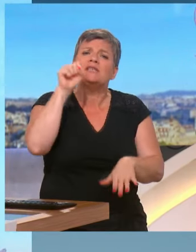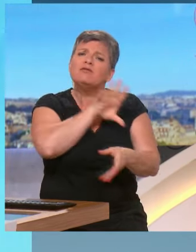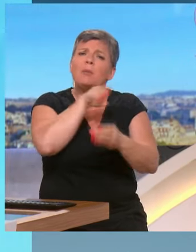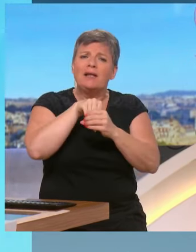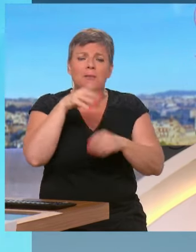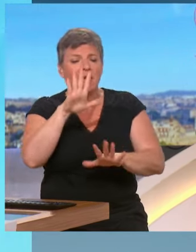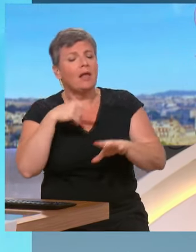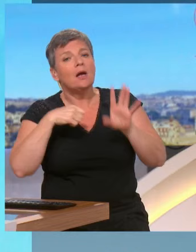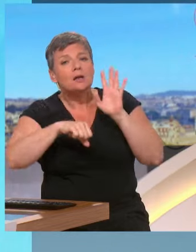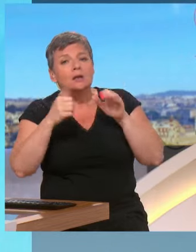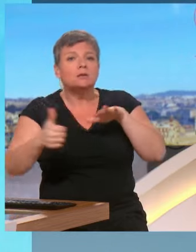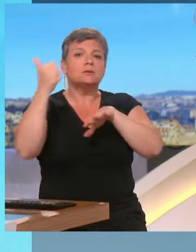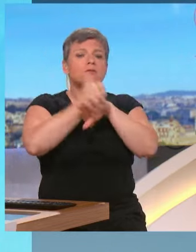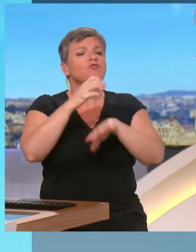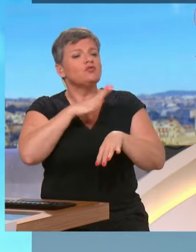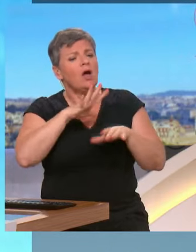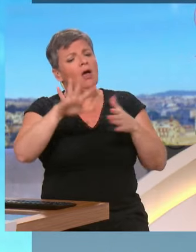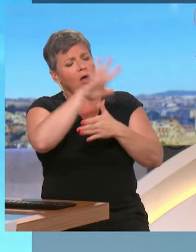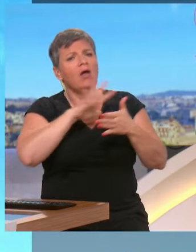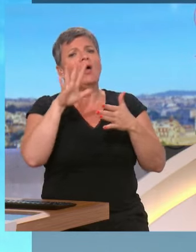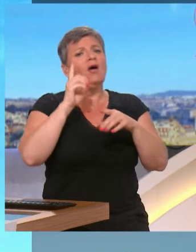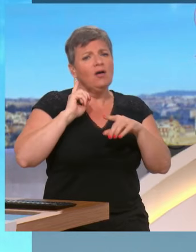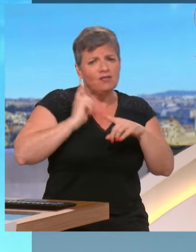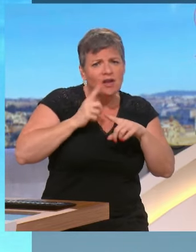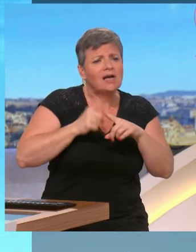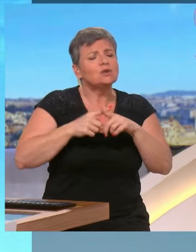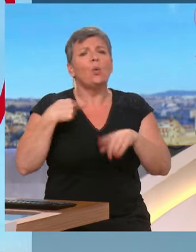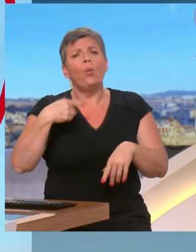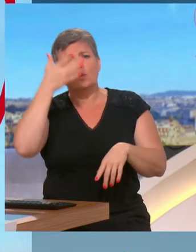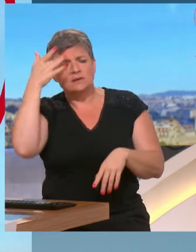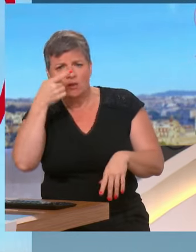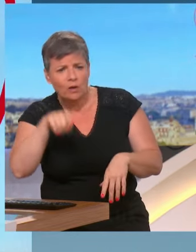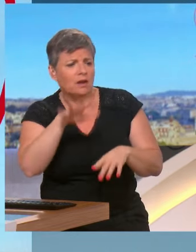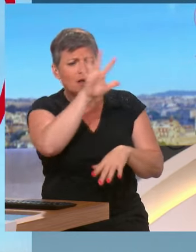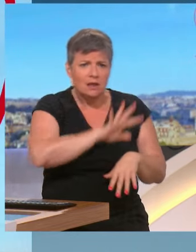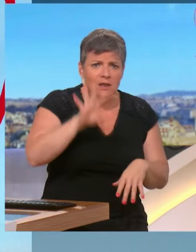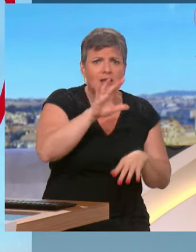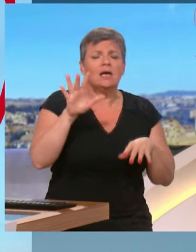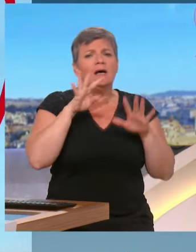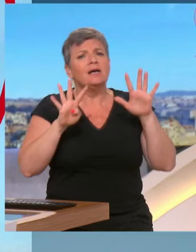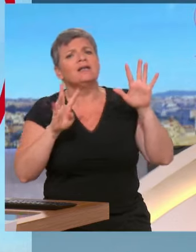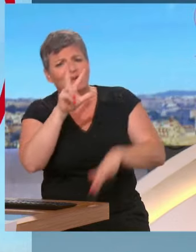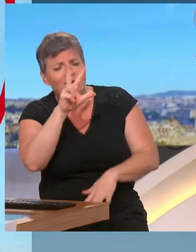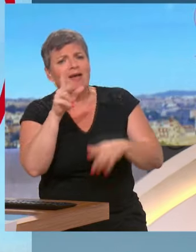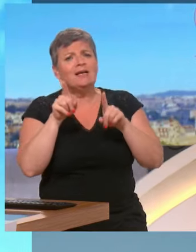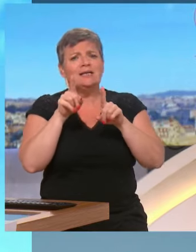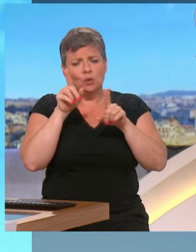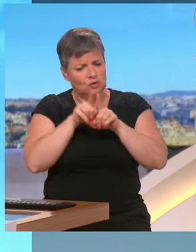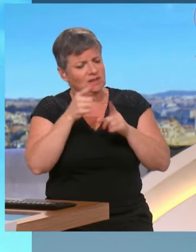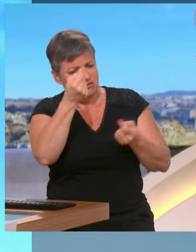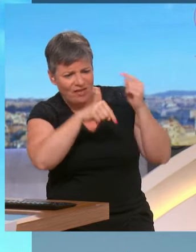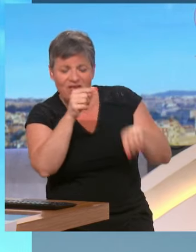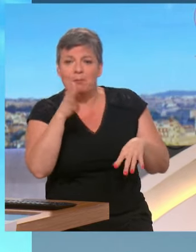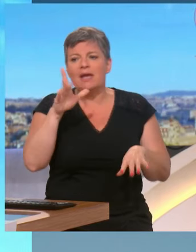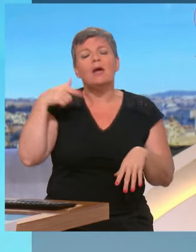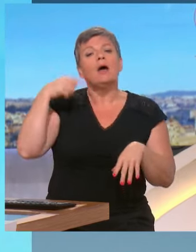Certaines fédérations comme de Seine-Saint-Denis, des Côtes d'Or et d'autres ont appelé à se rejoindre et je m'en félicite aux manifestations. Vous admettez que la direction du Parti Communiste n'y sera